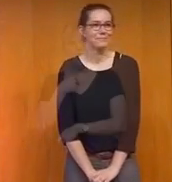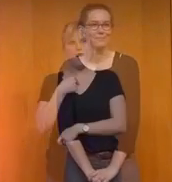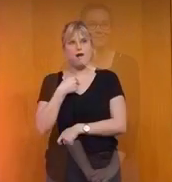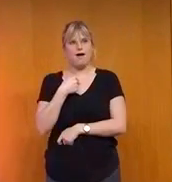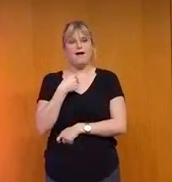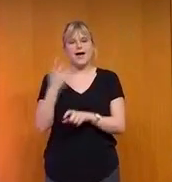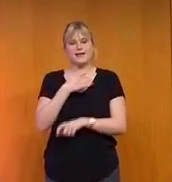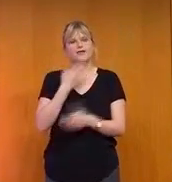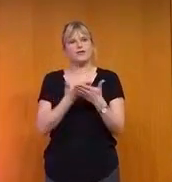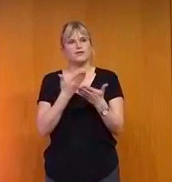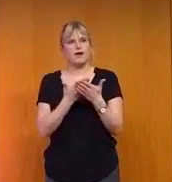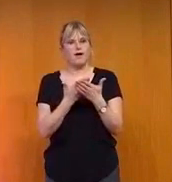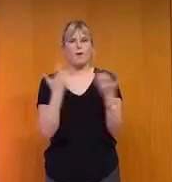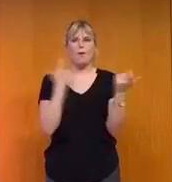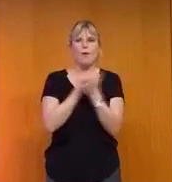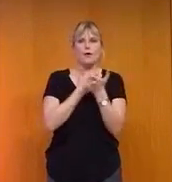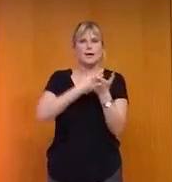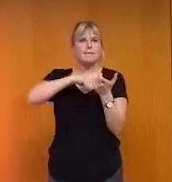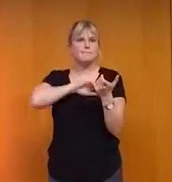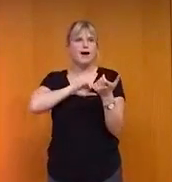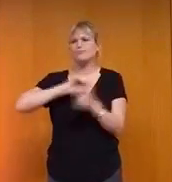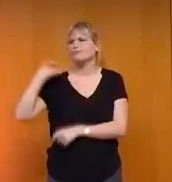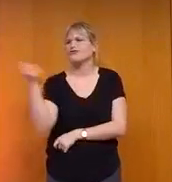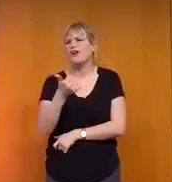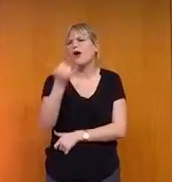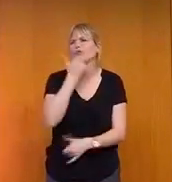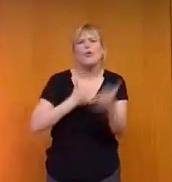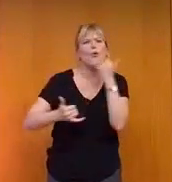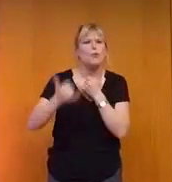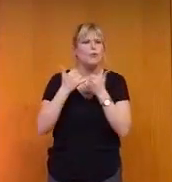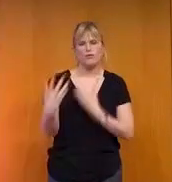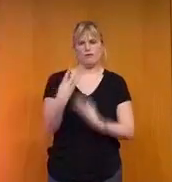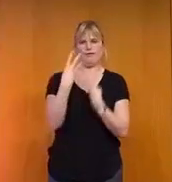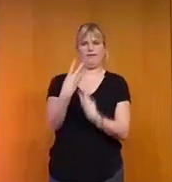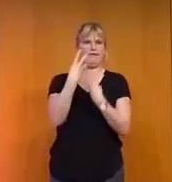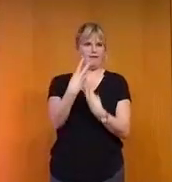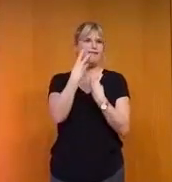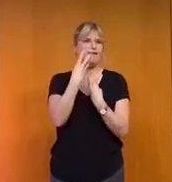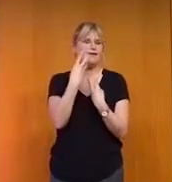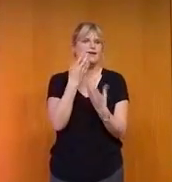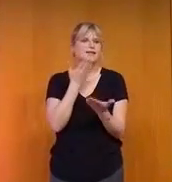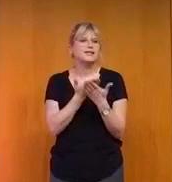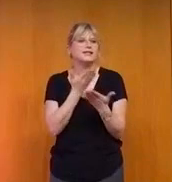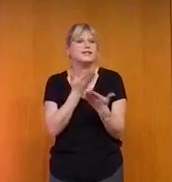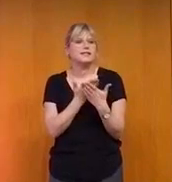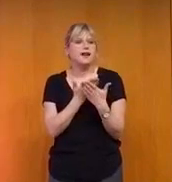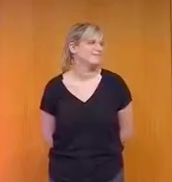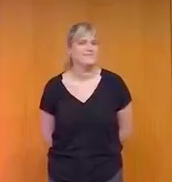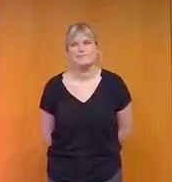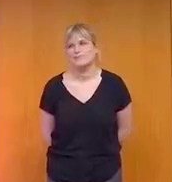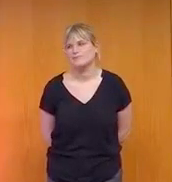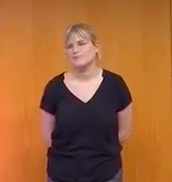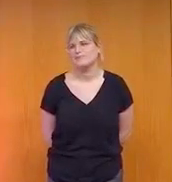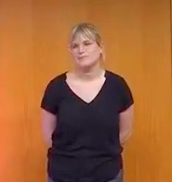On rit de nos propres erreurs. On rit de nous-mêmes. Et ça, c'est l'un des grands intérêts